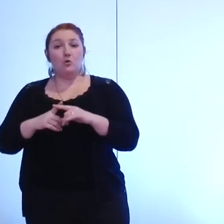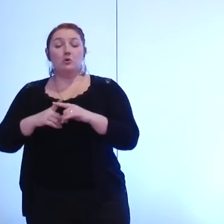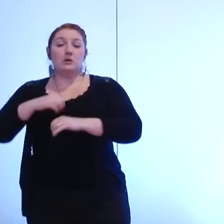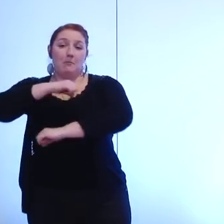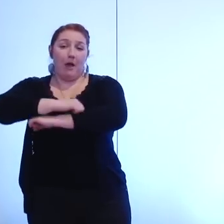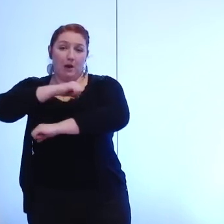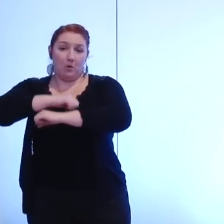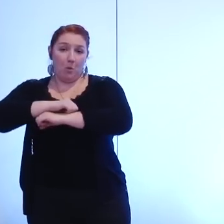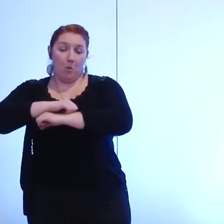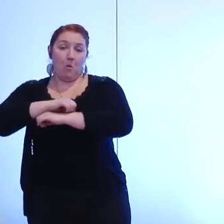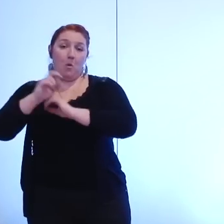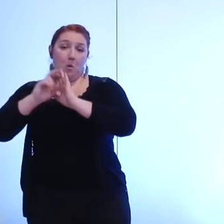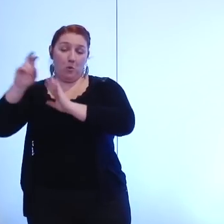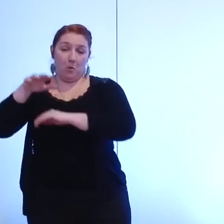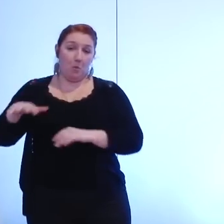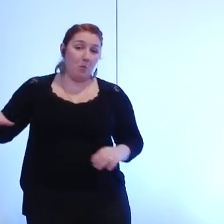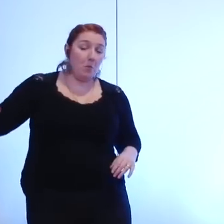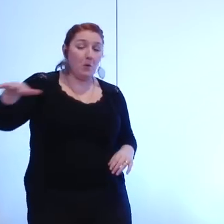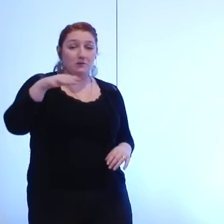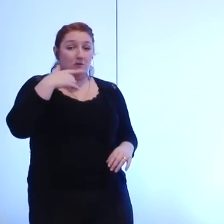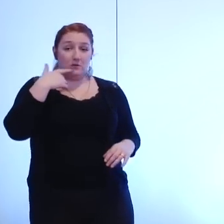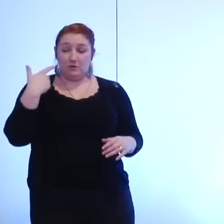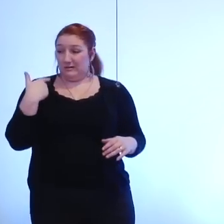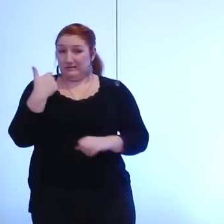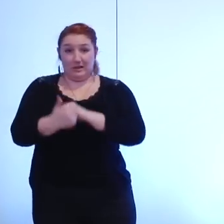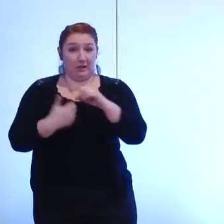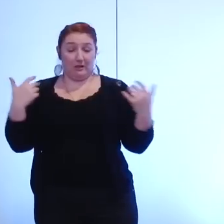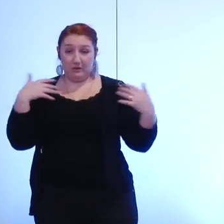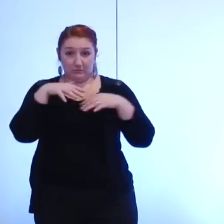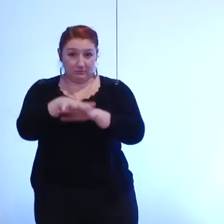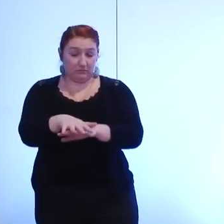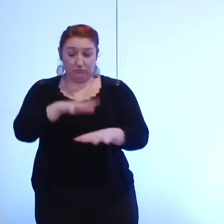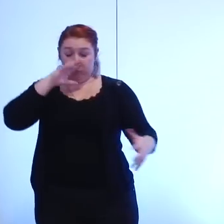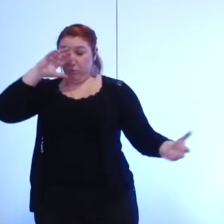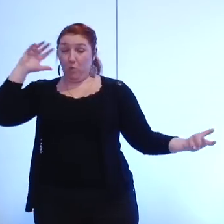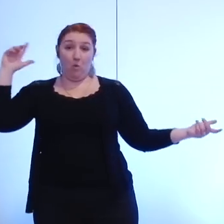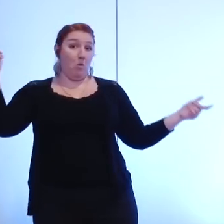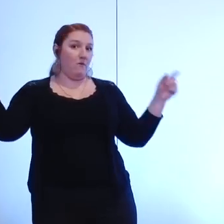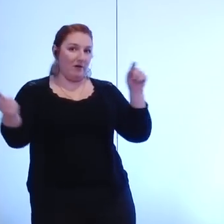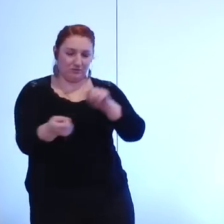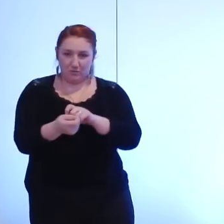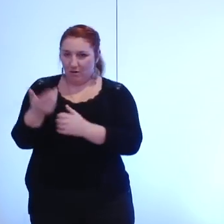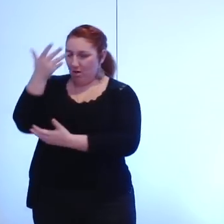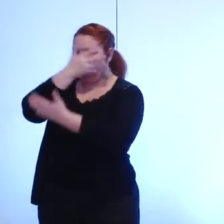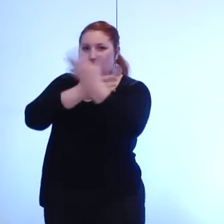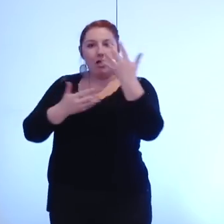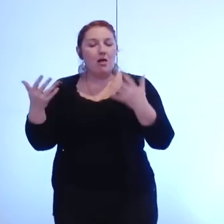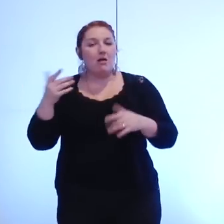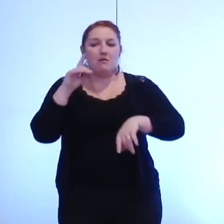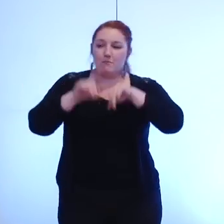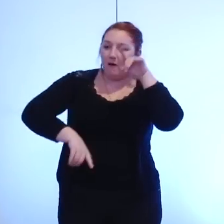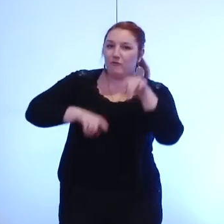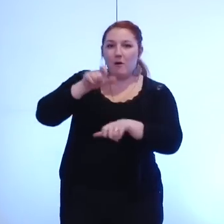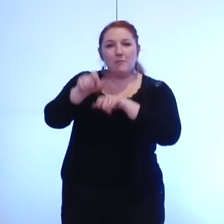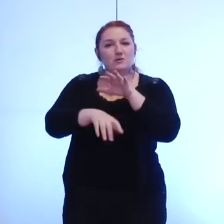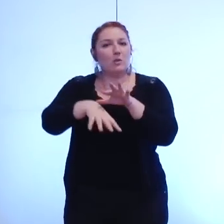bouleversements majeurs sur un périmètre des élus qui n'avaient pas forcément l'habitude de travailler